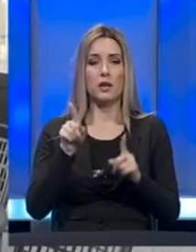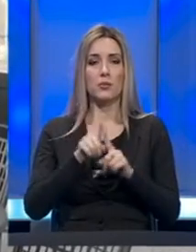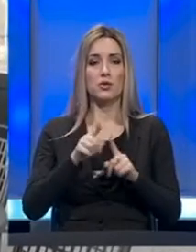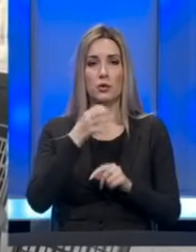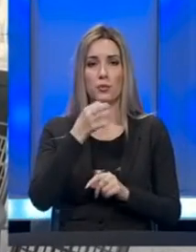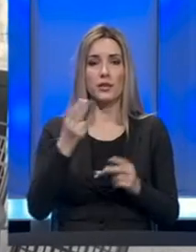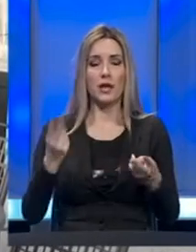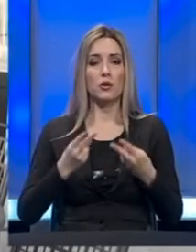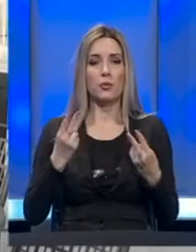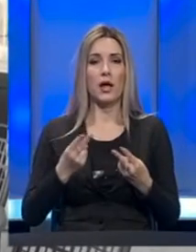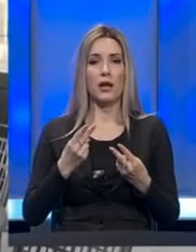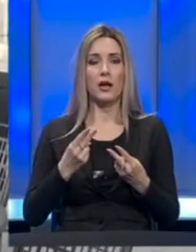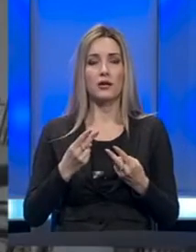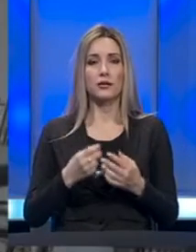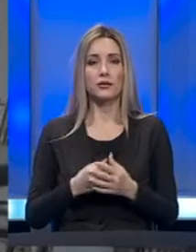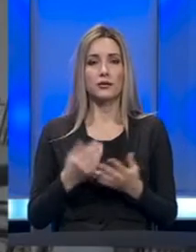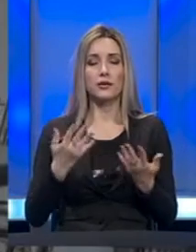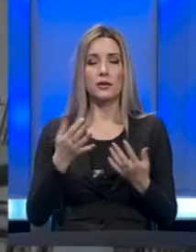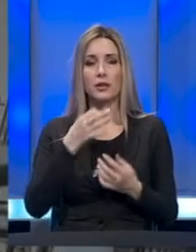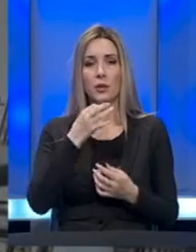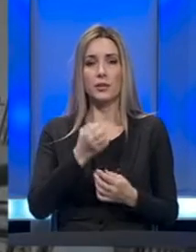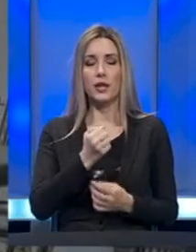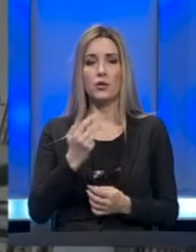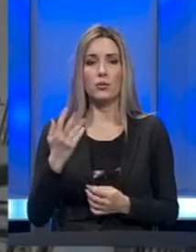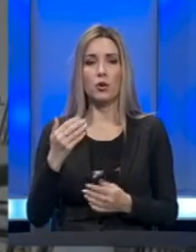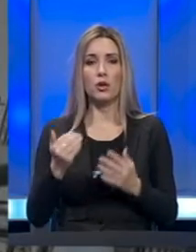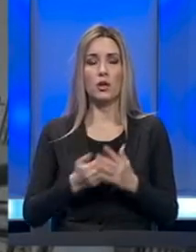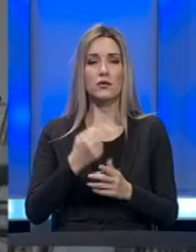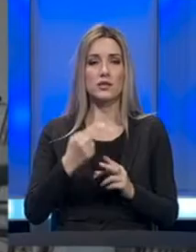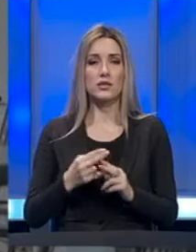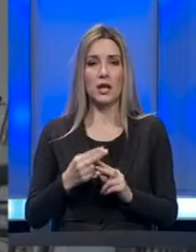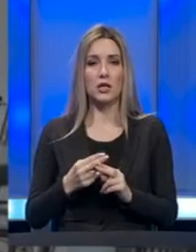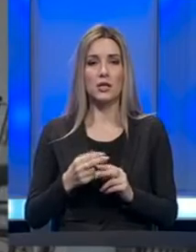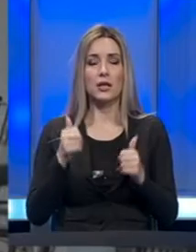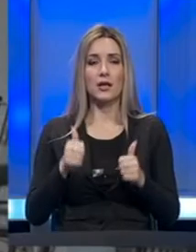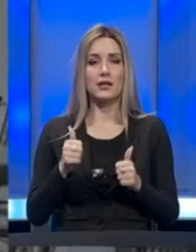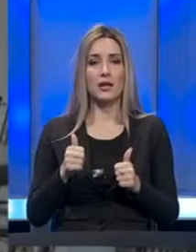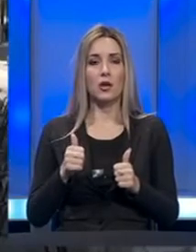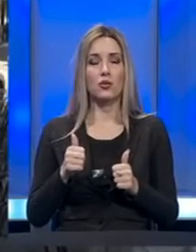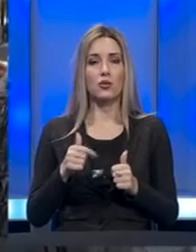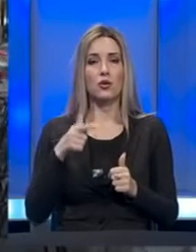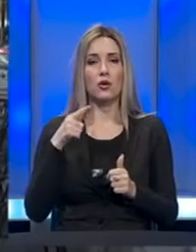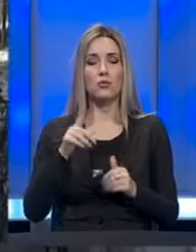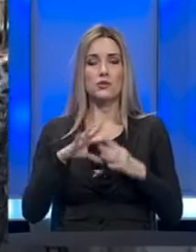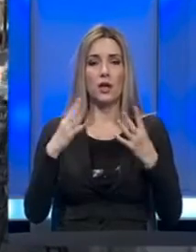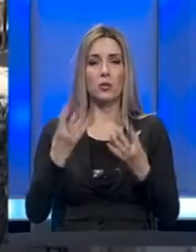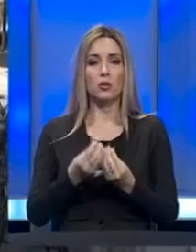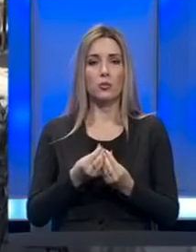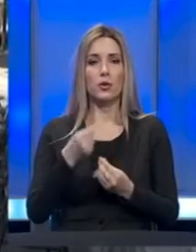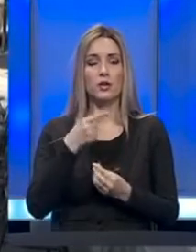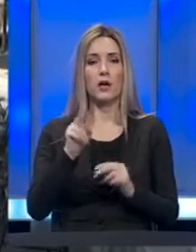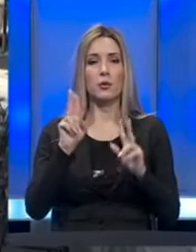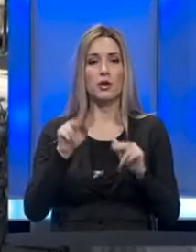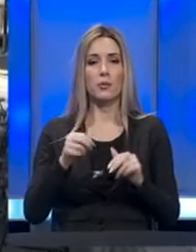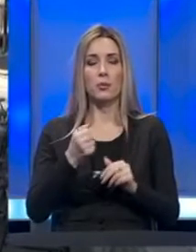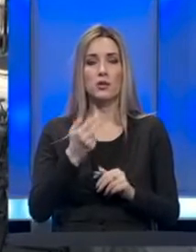u pitanju blaga stagnacija kada je u pitanju broj novo zaraženih, trenutno sve ukupno tamo